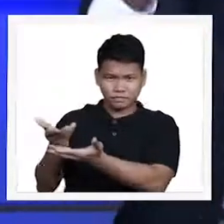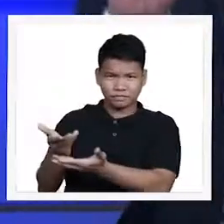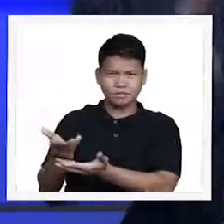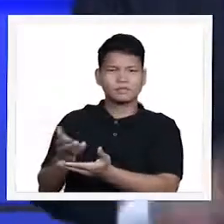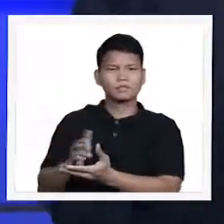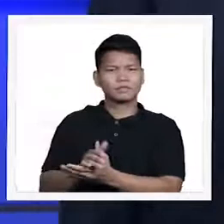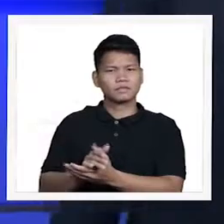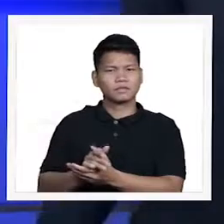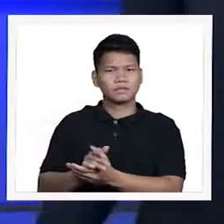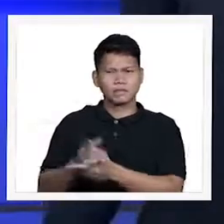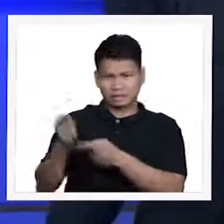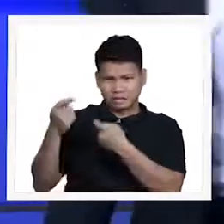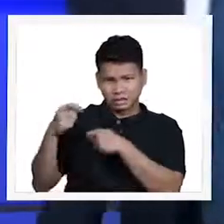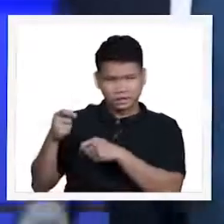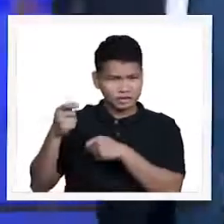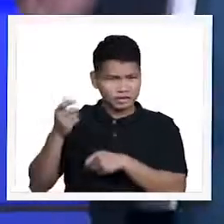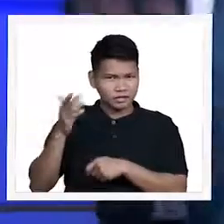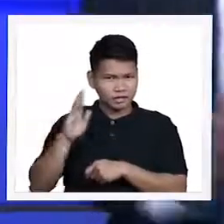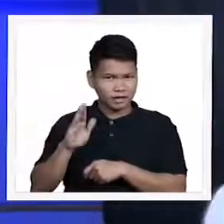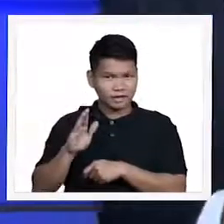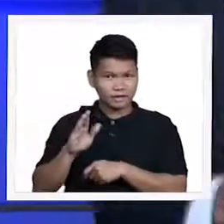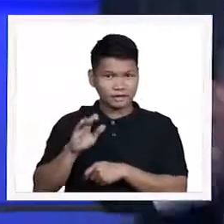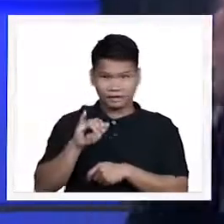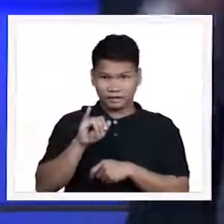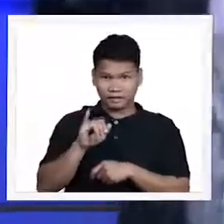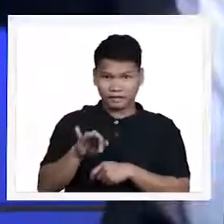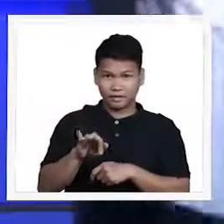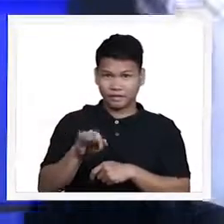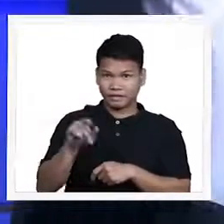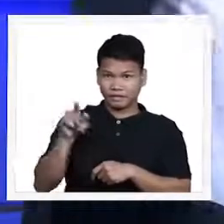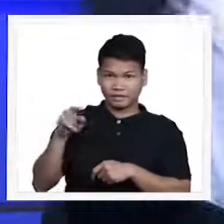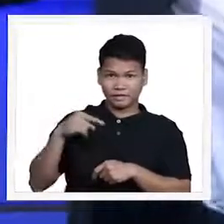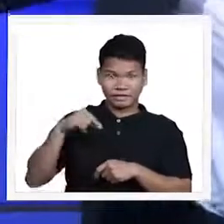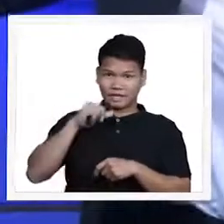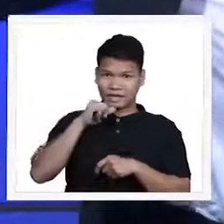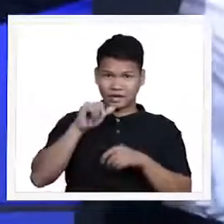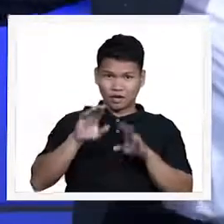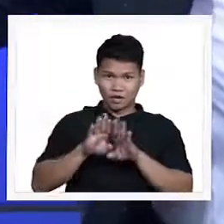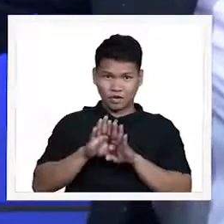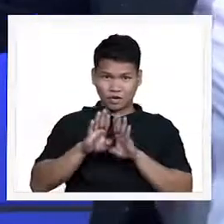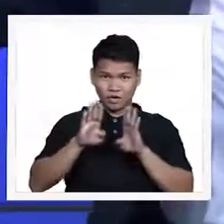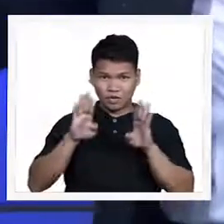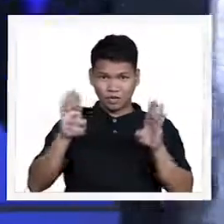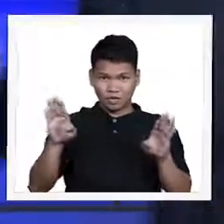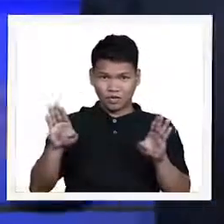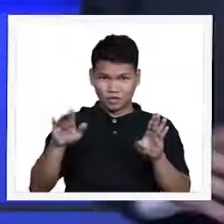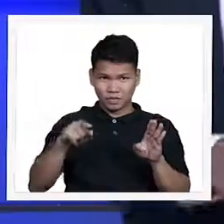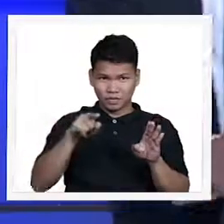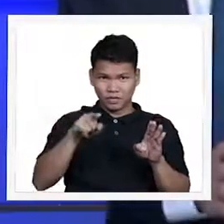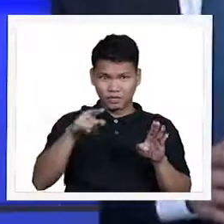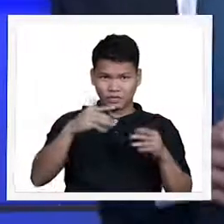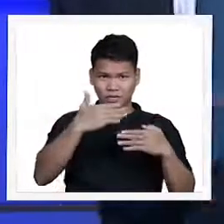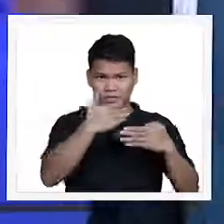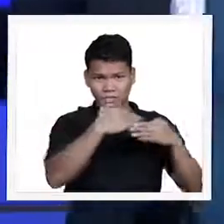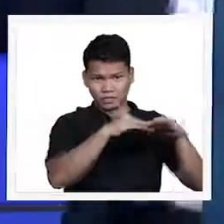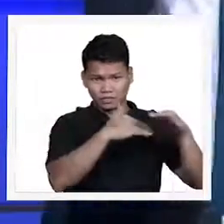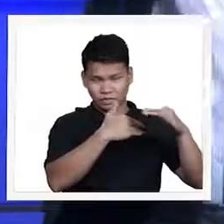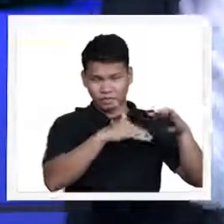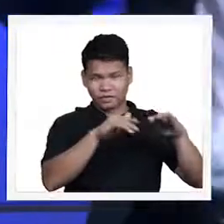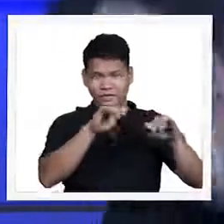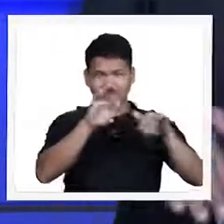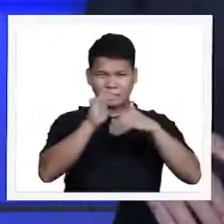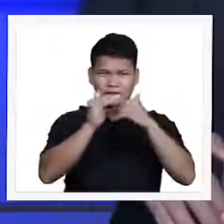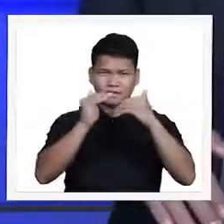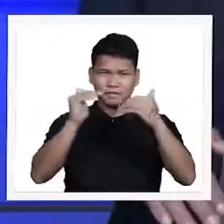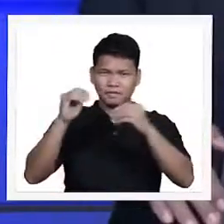bakit anong gagawin ng Panginoon if I will not open you for you the windows of heaven and